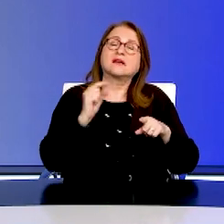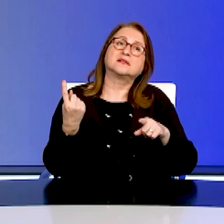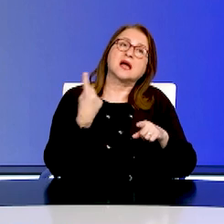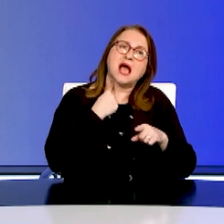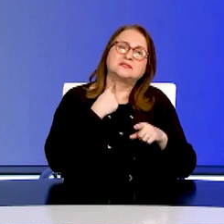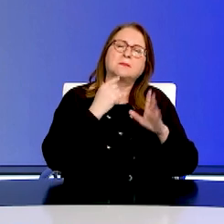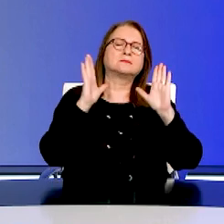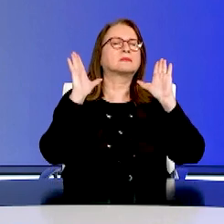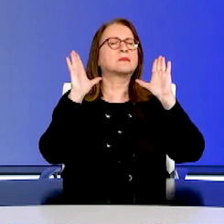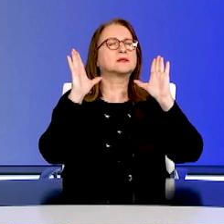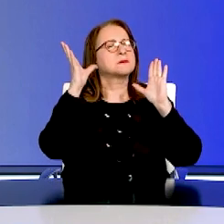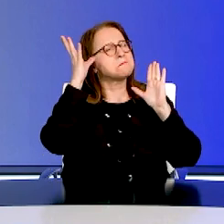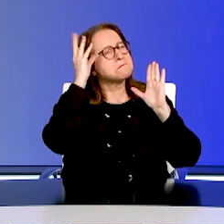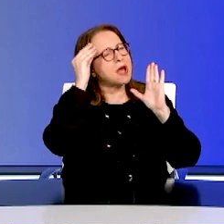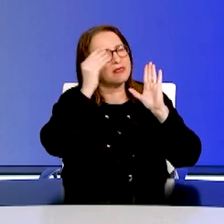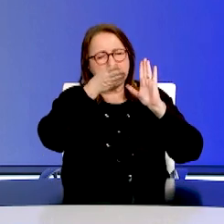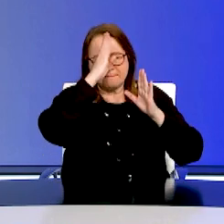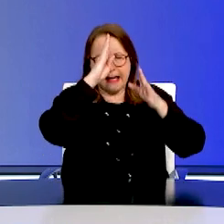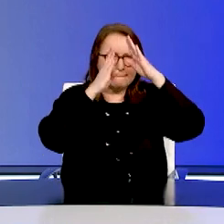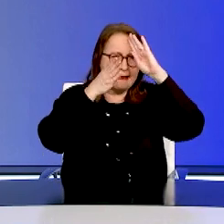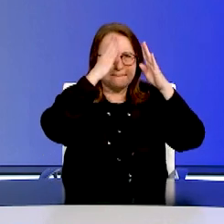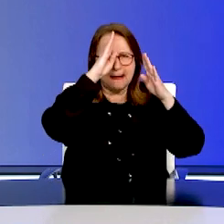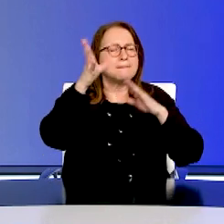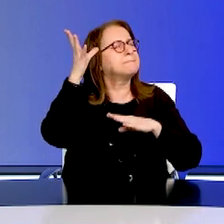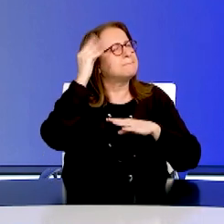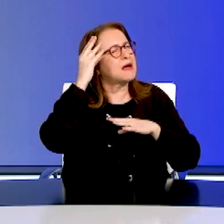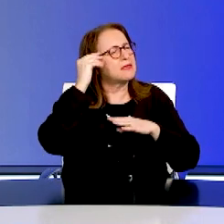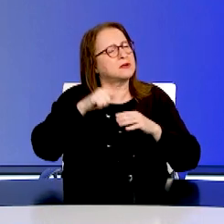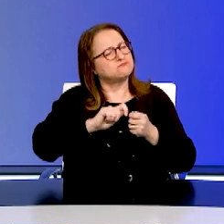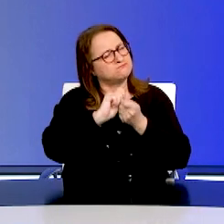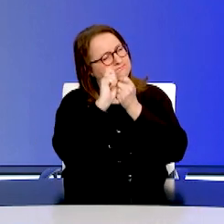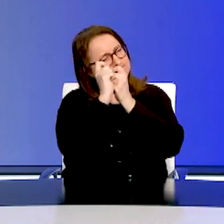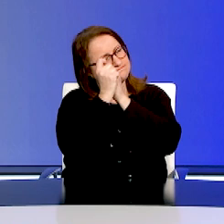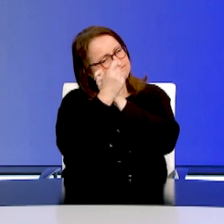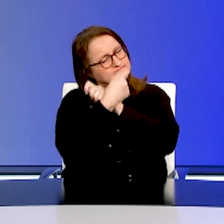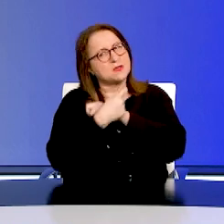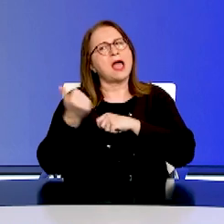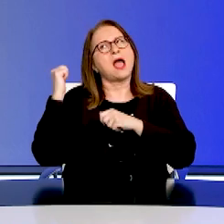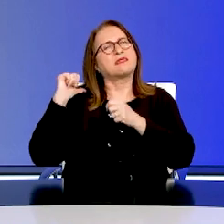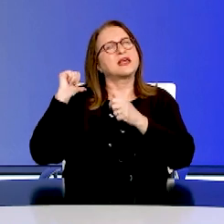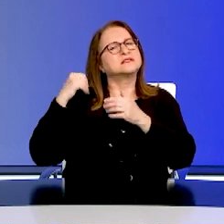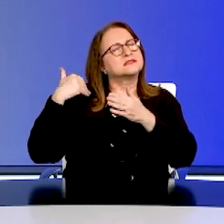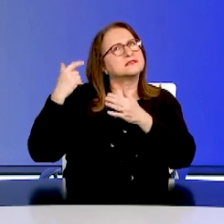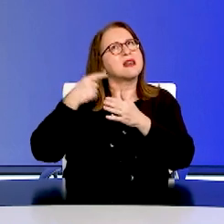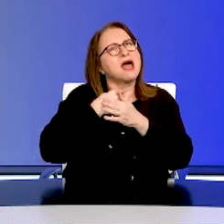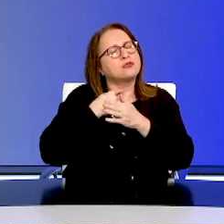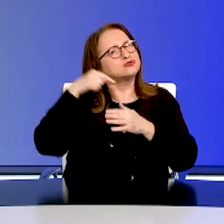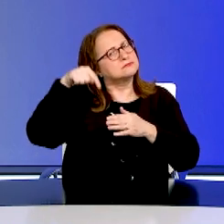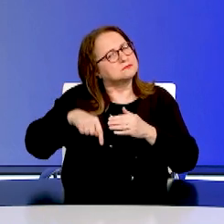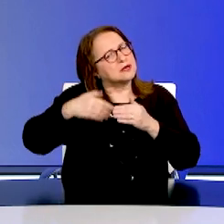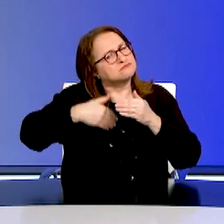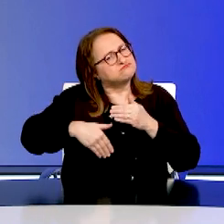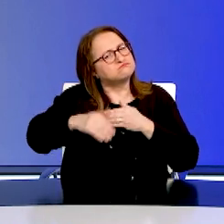μετατρέποντας την εμπειρία του χθες σε καύσιμο πορείας προς το αύλιο. Μια ματιά στις σελίδες της ιστορίας μας